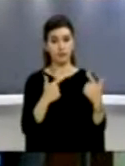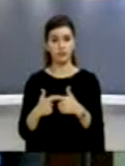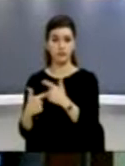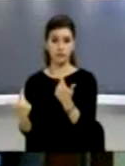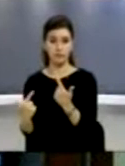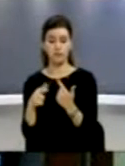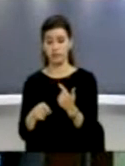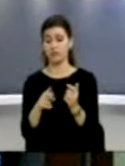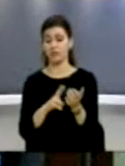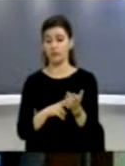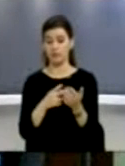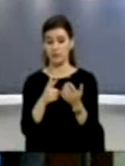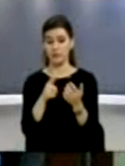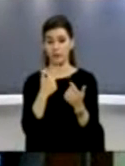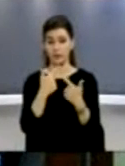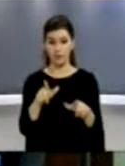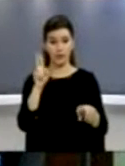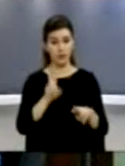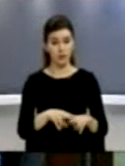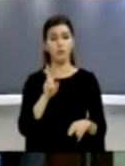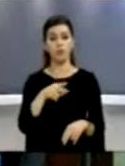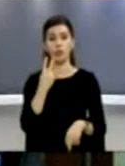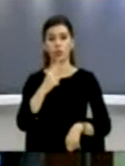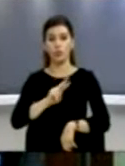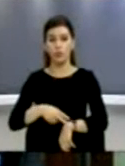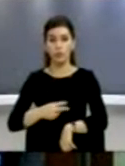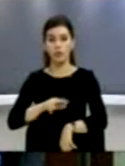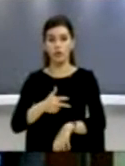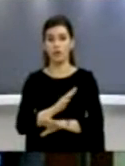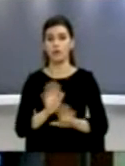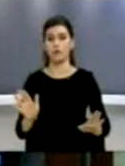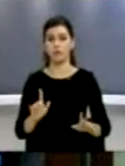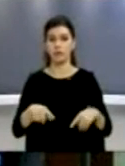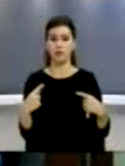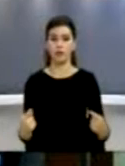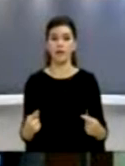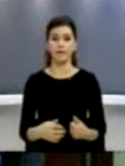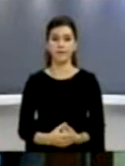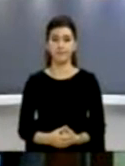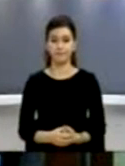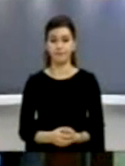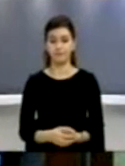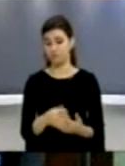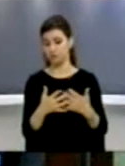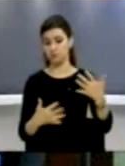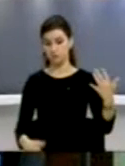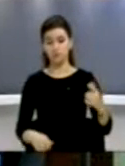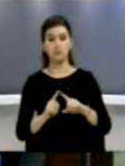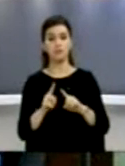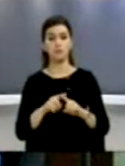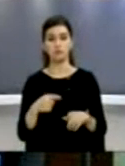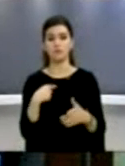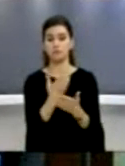atëher me letë të këshiri gjyçorë të paktën 2 ose 3 orë në javë dhe jo më shumë. Pra këto janë disa nga vrejtje